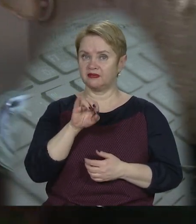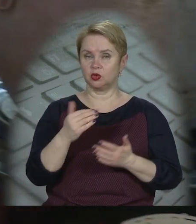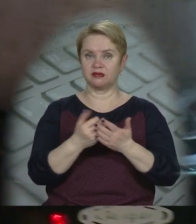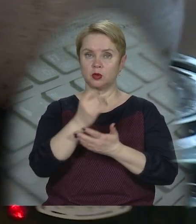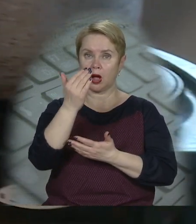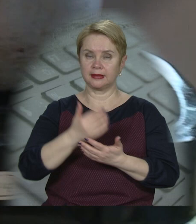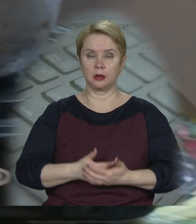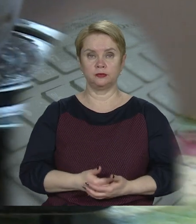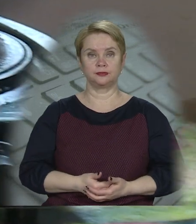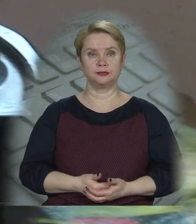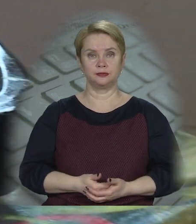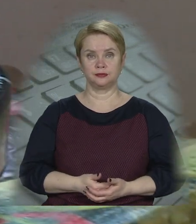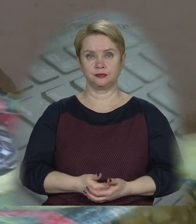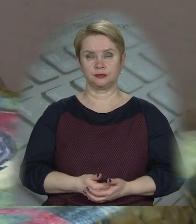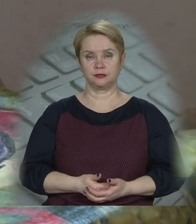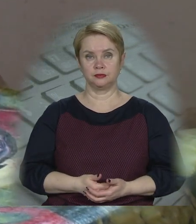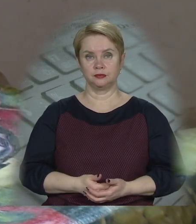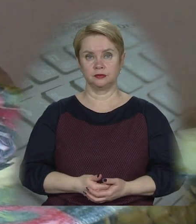Литвин. Новини 11 каналу.